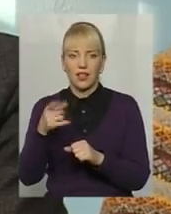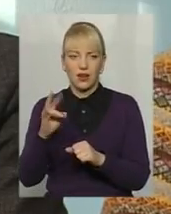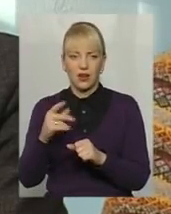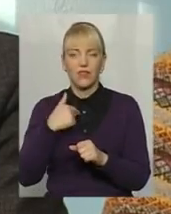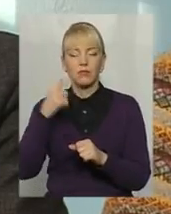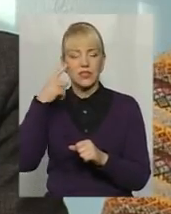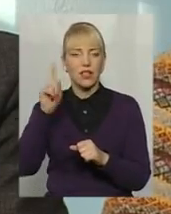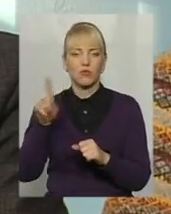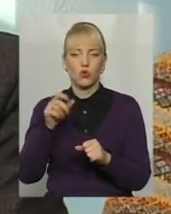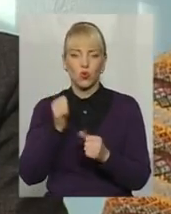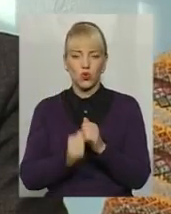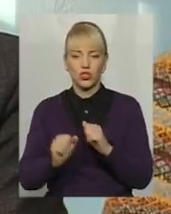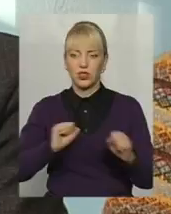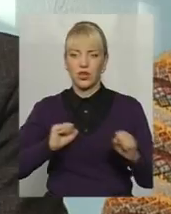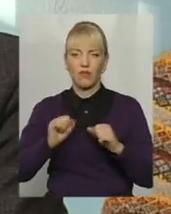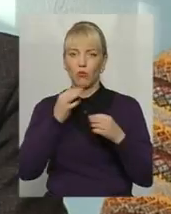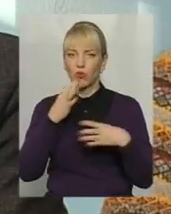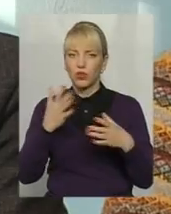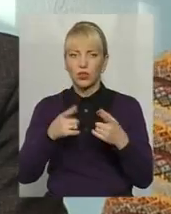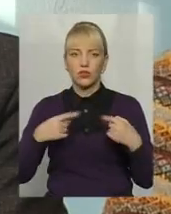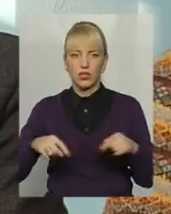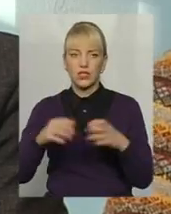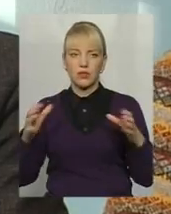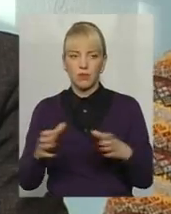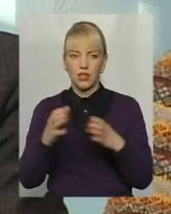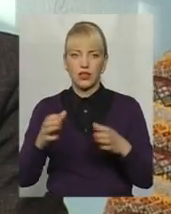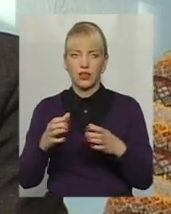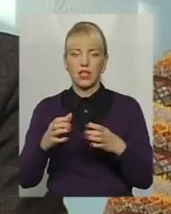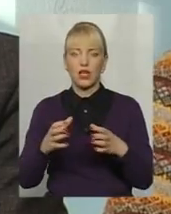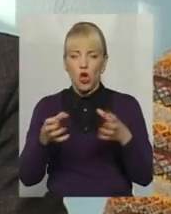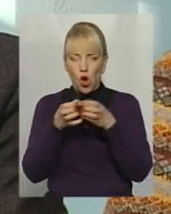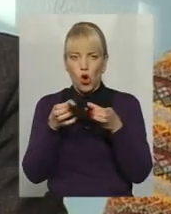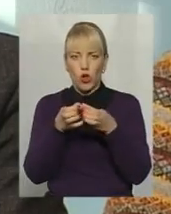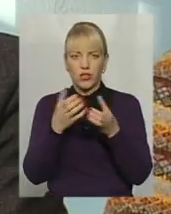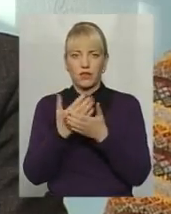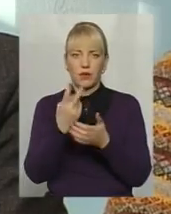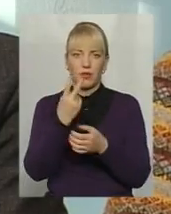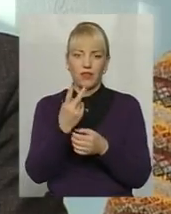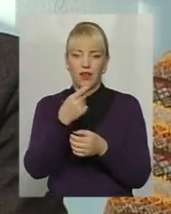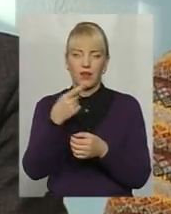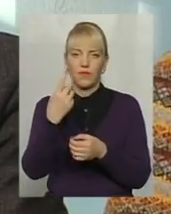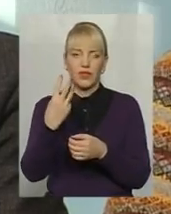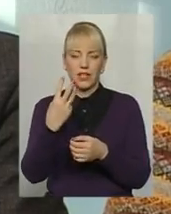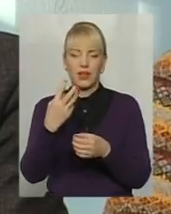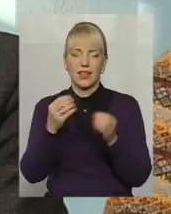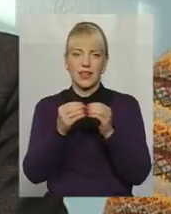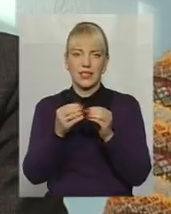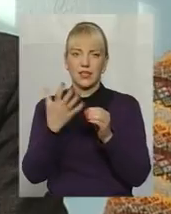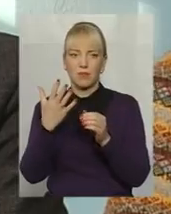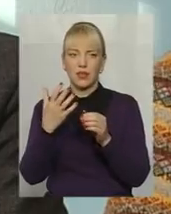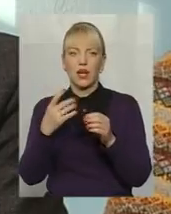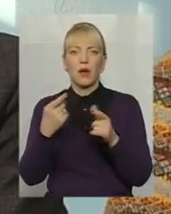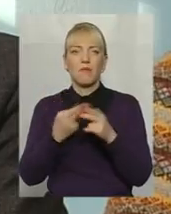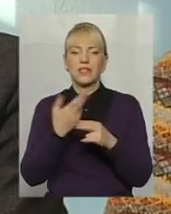що кожен керівник в будь-якій структурі зберігає костяк колективу тих 2, 3, 5, 10 працівників, без яких